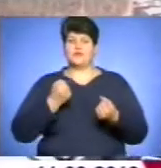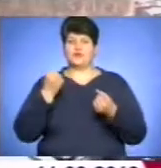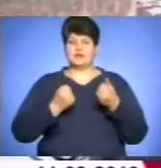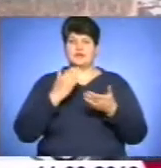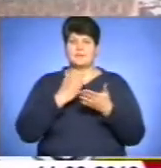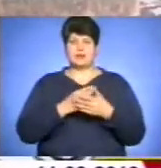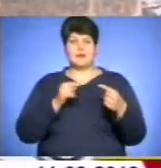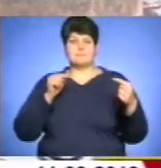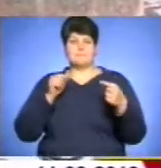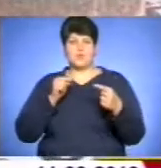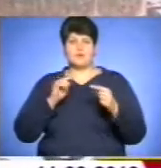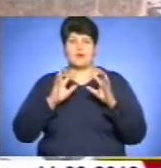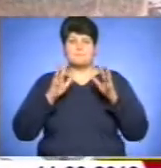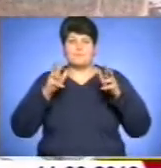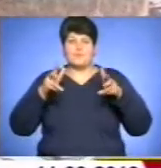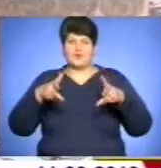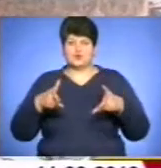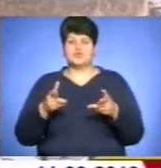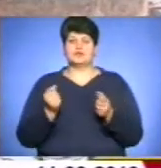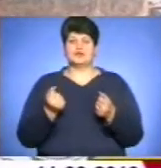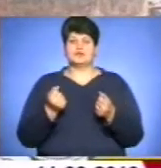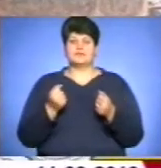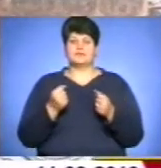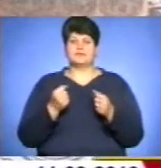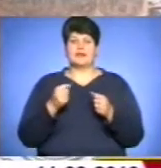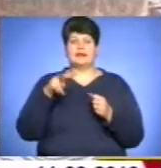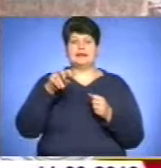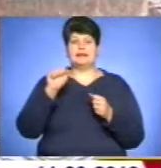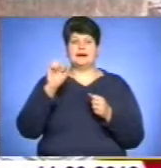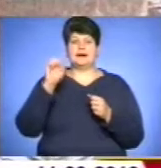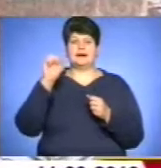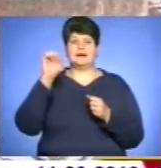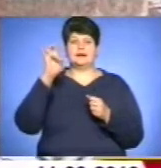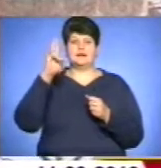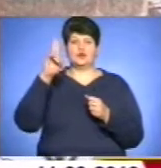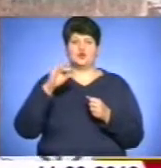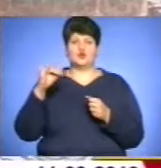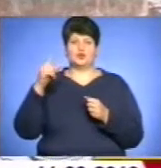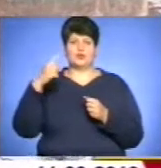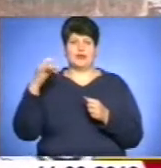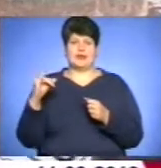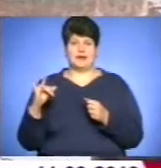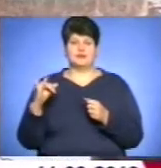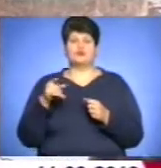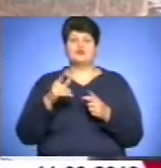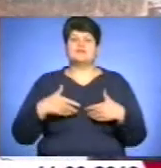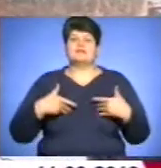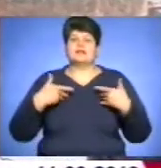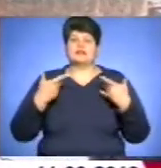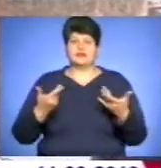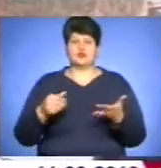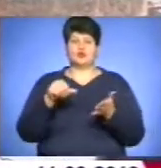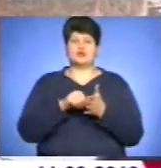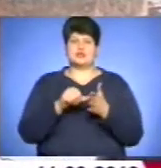протибуксуючими засобами, які в народі називаються ланцюгами, тож, звертаючись до учасників